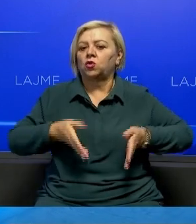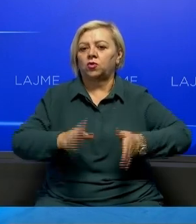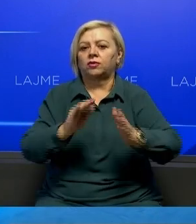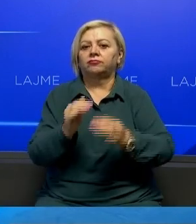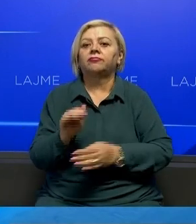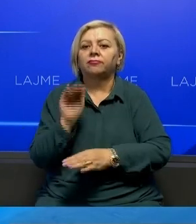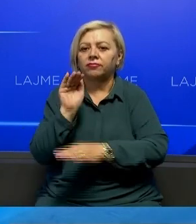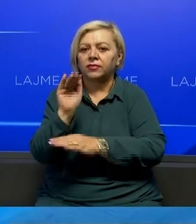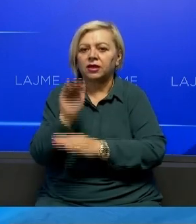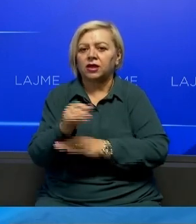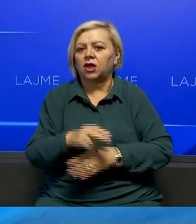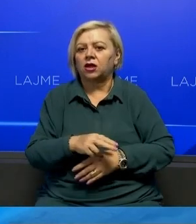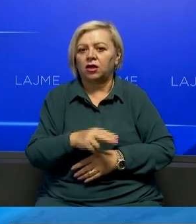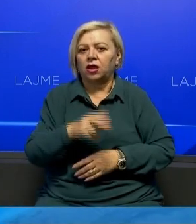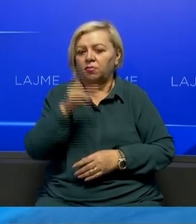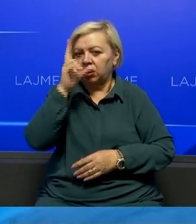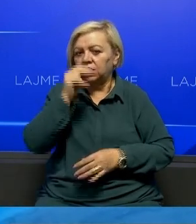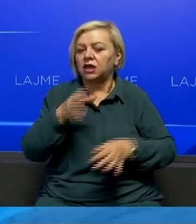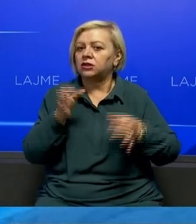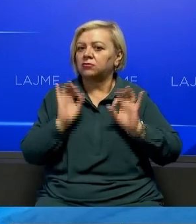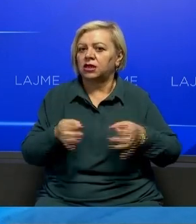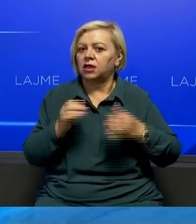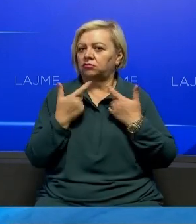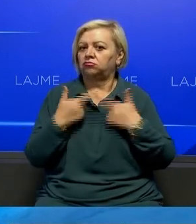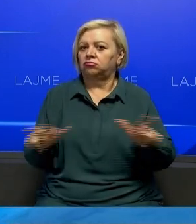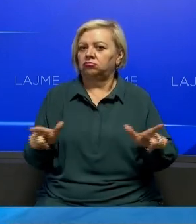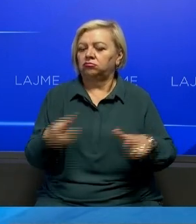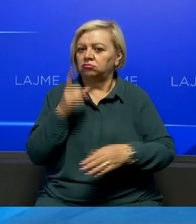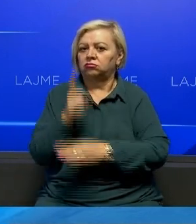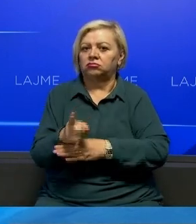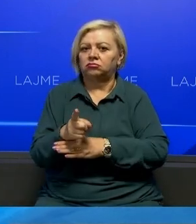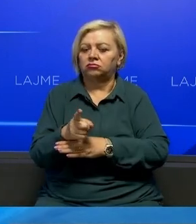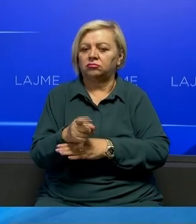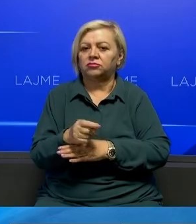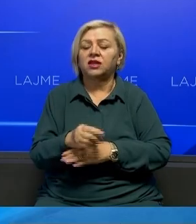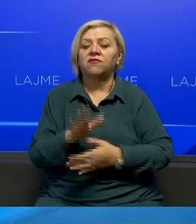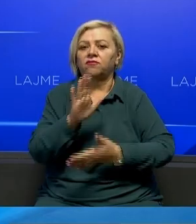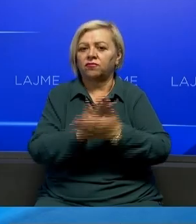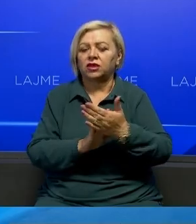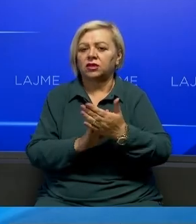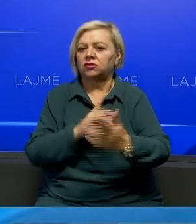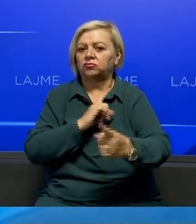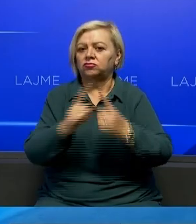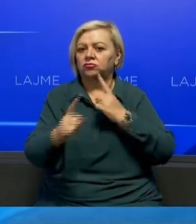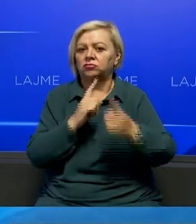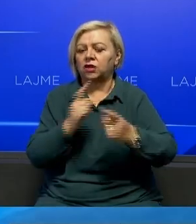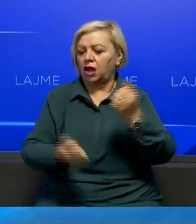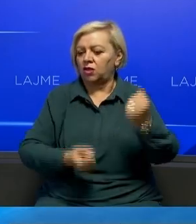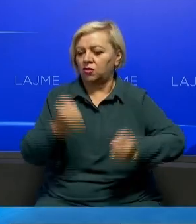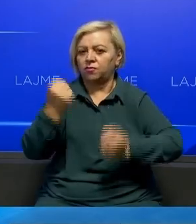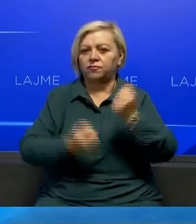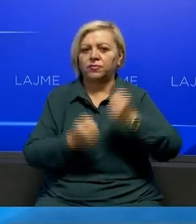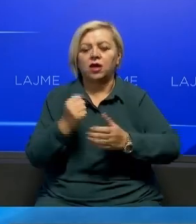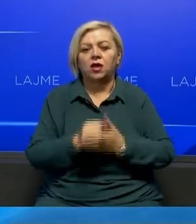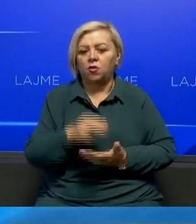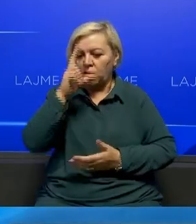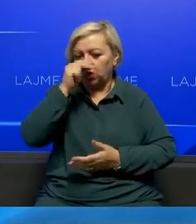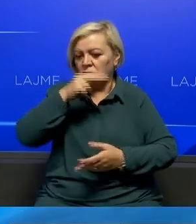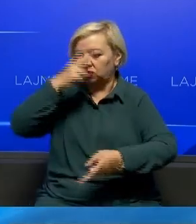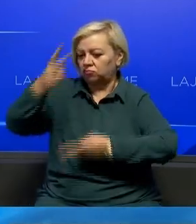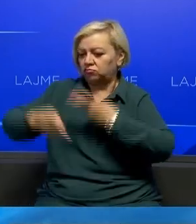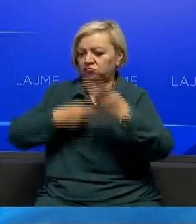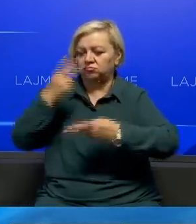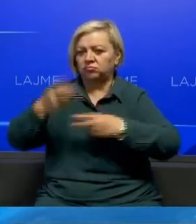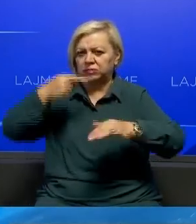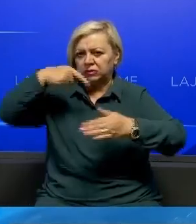pararembruar nga njësia speciale që ta lirojnë atët dhe të rrinisë qërkullimi automjetave në të dyja drejtimet. Policia po zhvillanë kontrole të